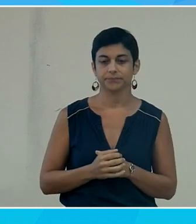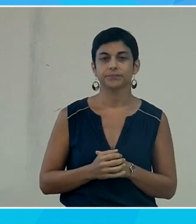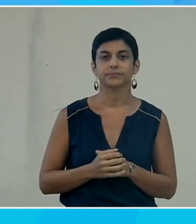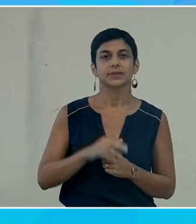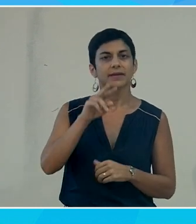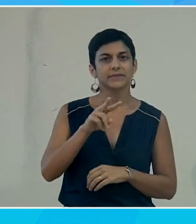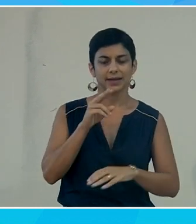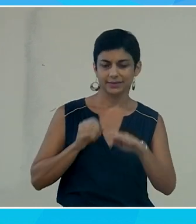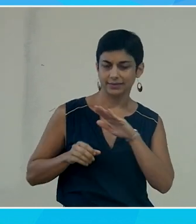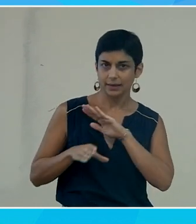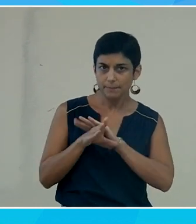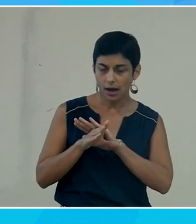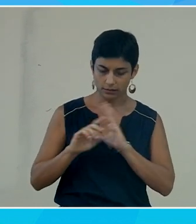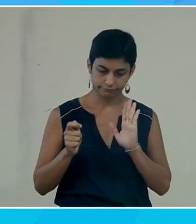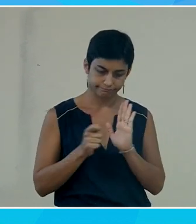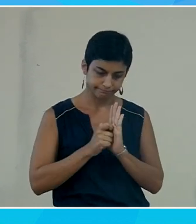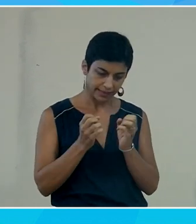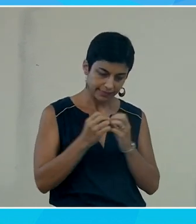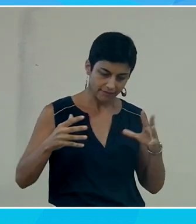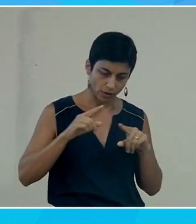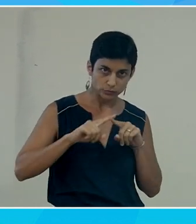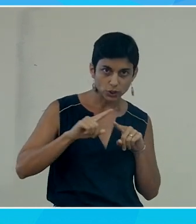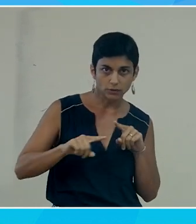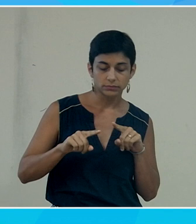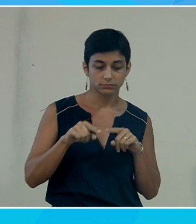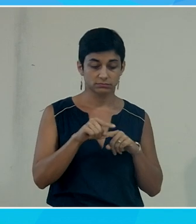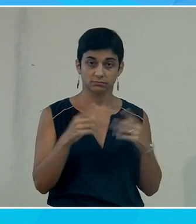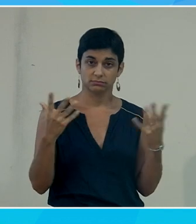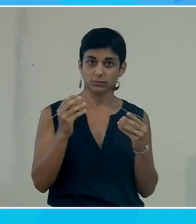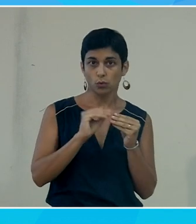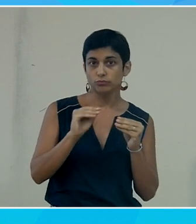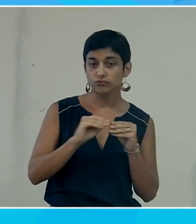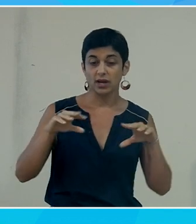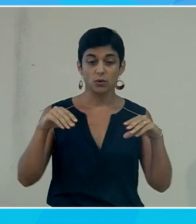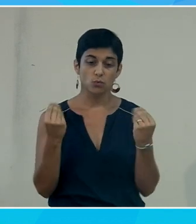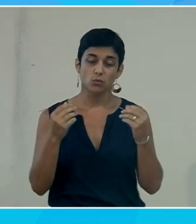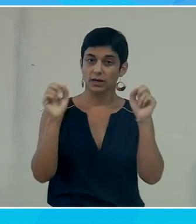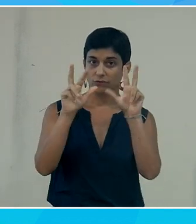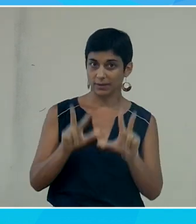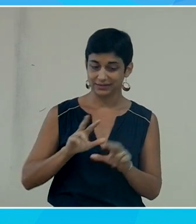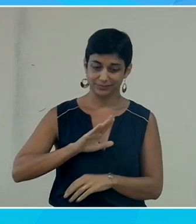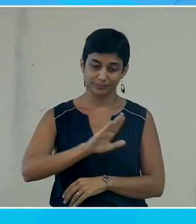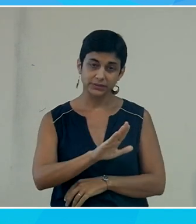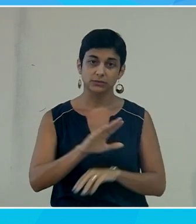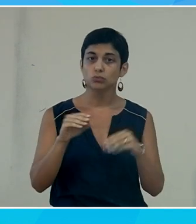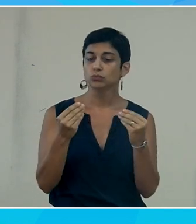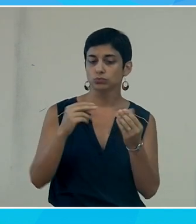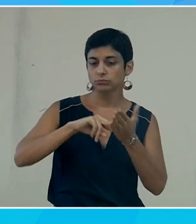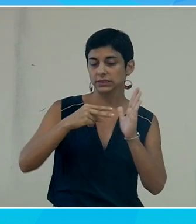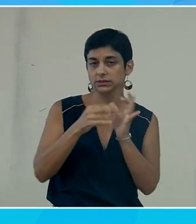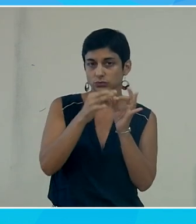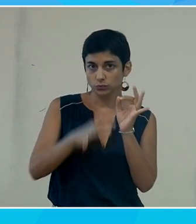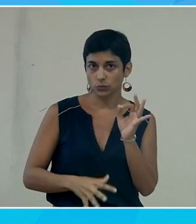début, lorsque l'on développe quelque chose, alors que ça soit un objet ou que ça soit de l'informatique, donc une solution technologique,